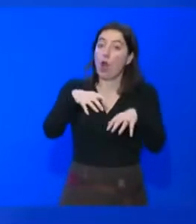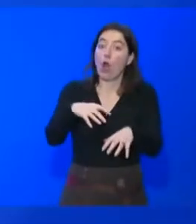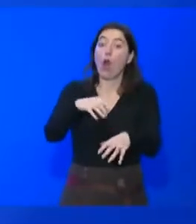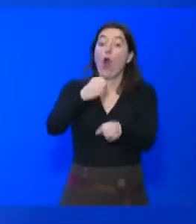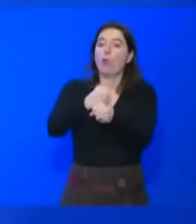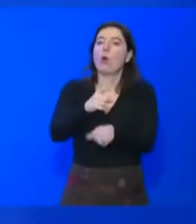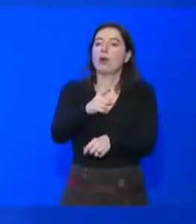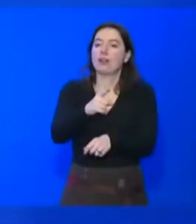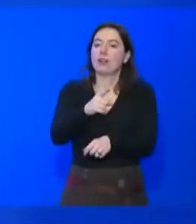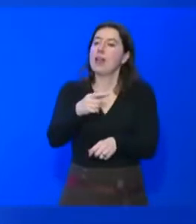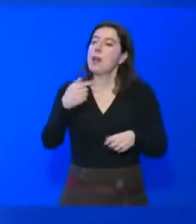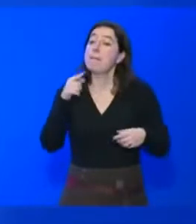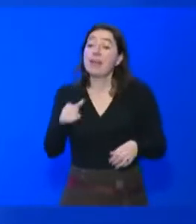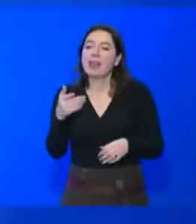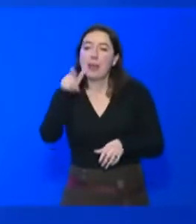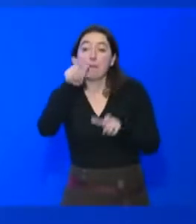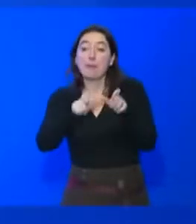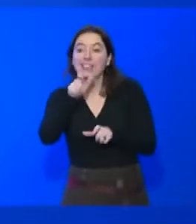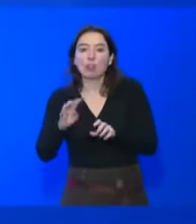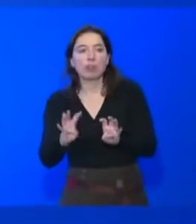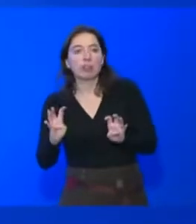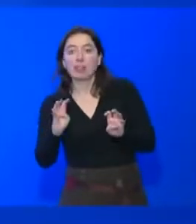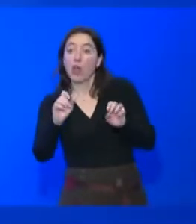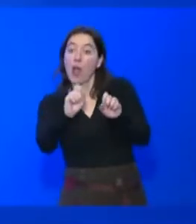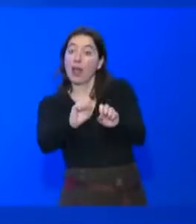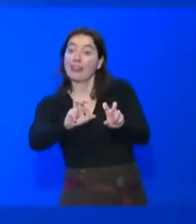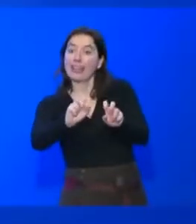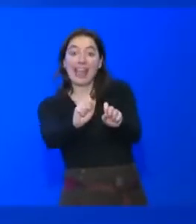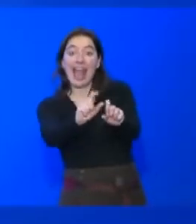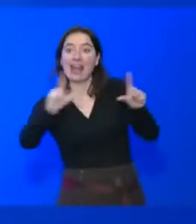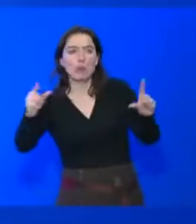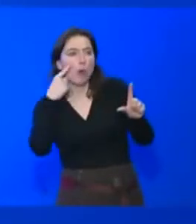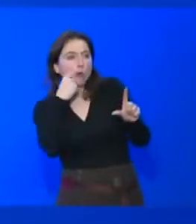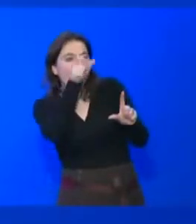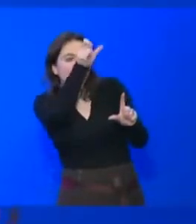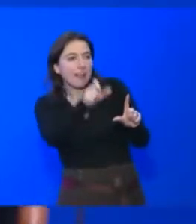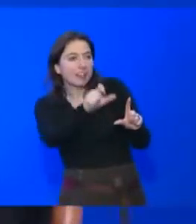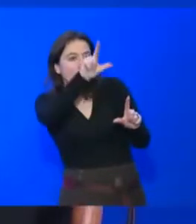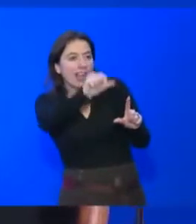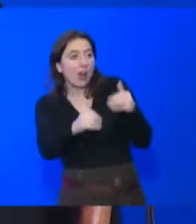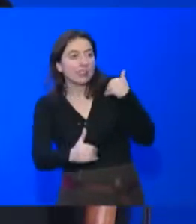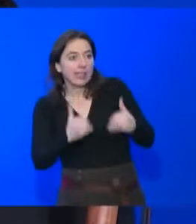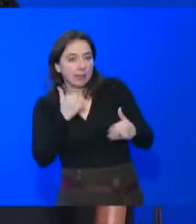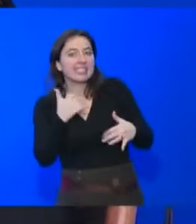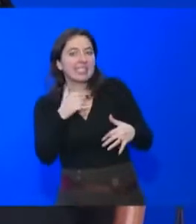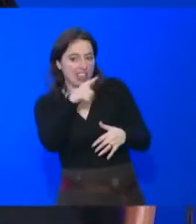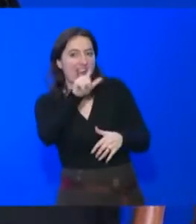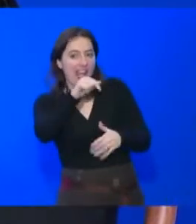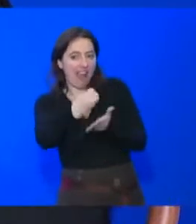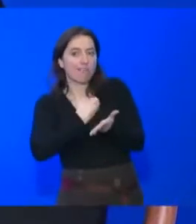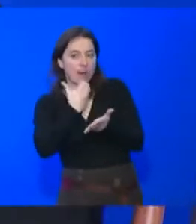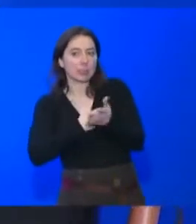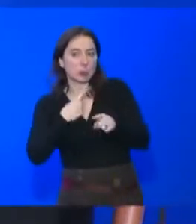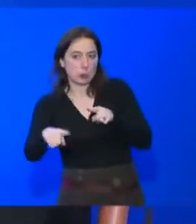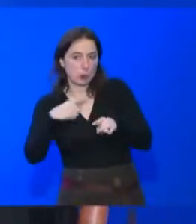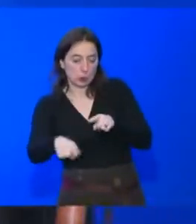écran, j'étais là en plein écran, allez, Angélina,'es à nous, c'était déjà pas mal. Et puis ensuite, j'ai voulu aborder davantage les problèmes